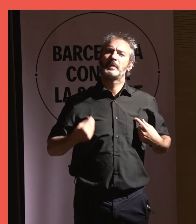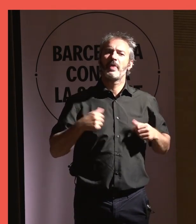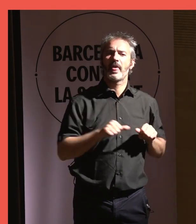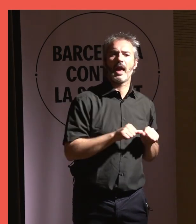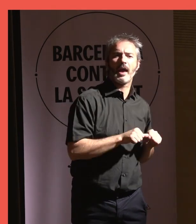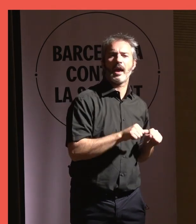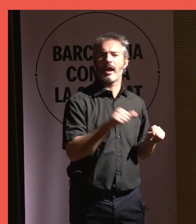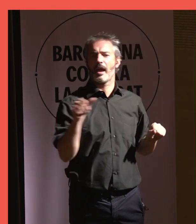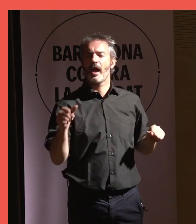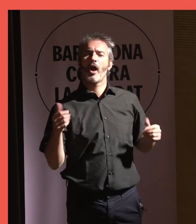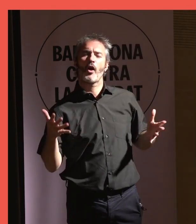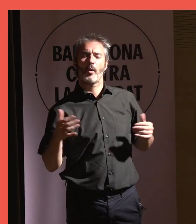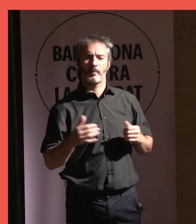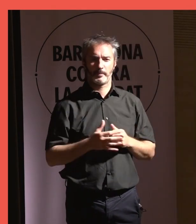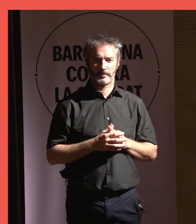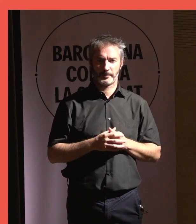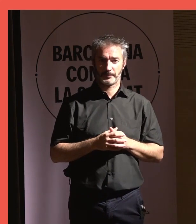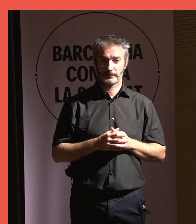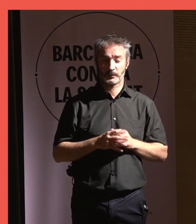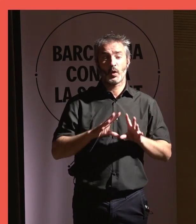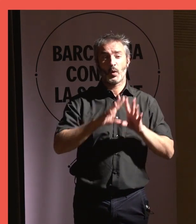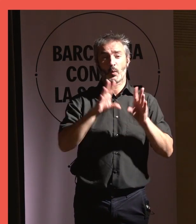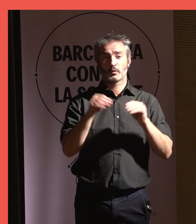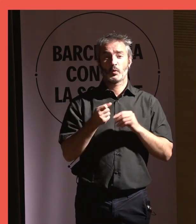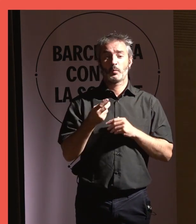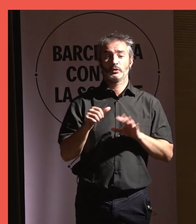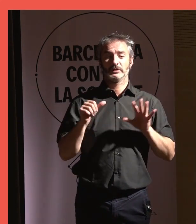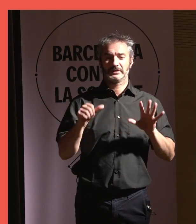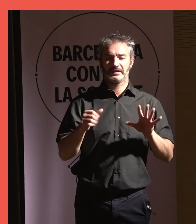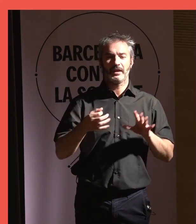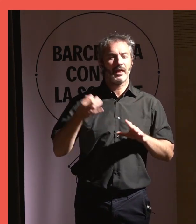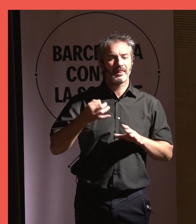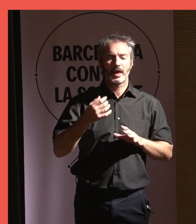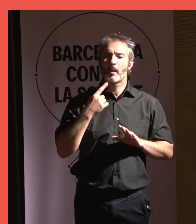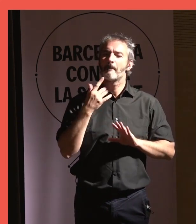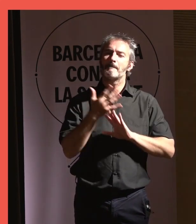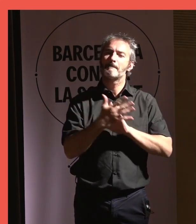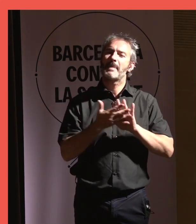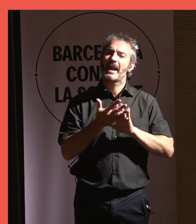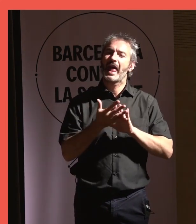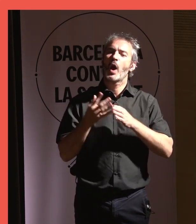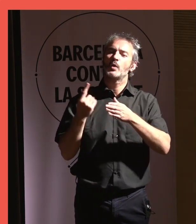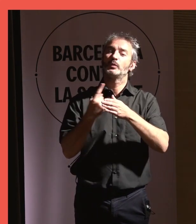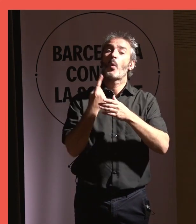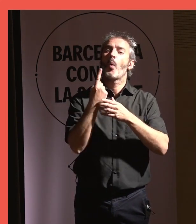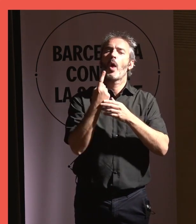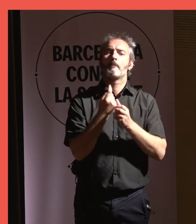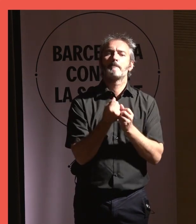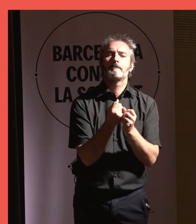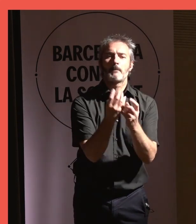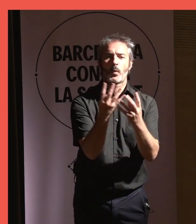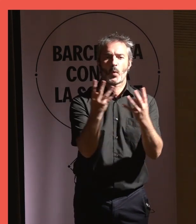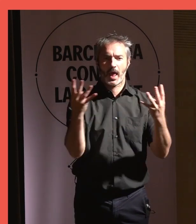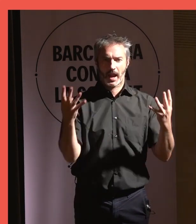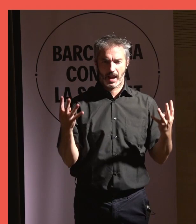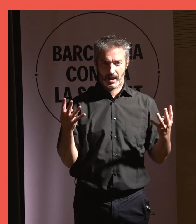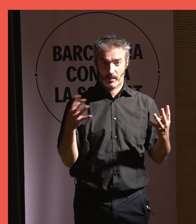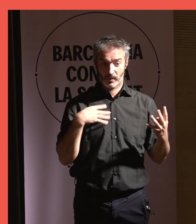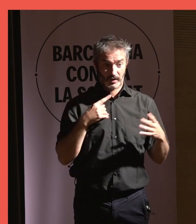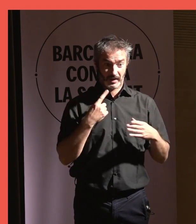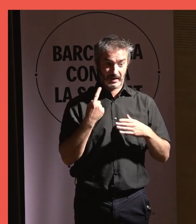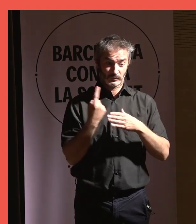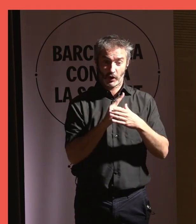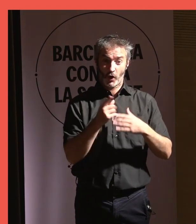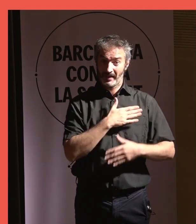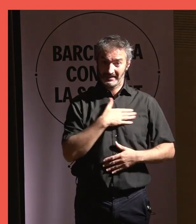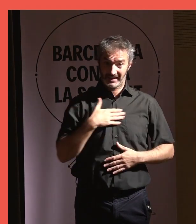la vida? Conclusió número 6 d'aquestes jornades. Cal parlar de soledats en plural. La soledat no desitjada